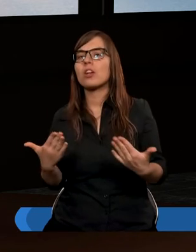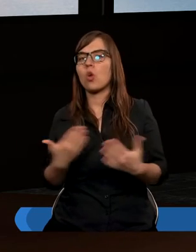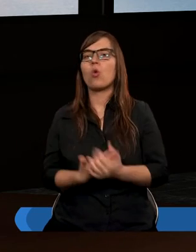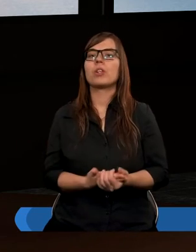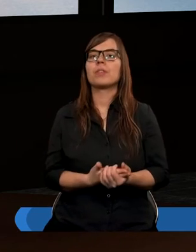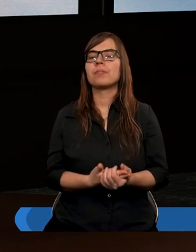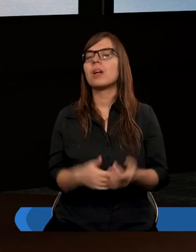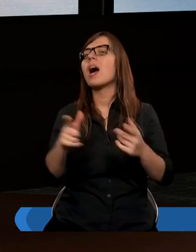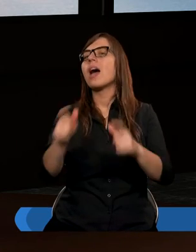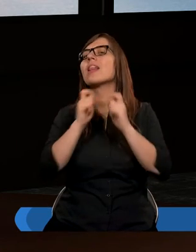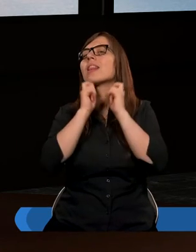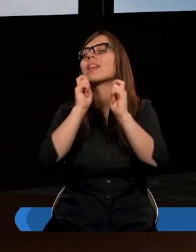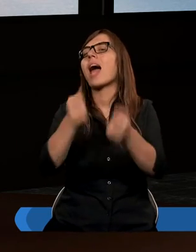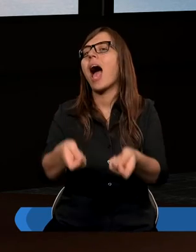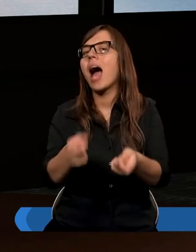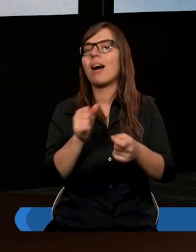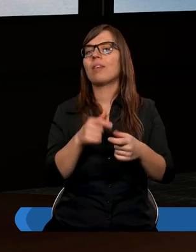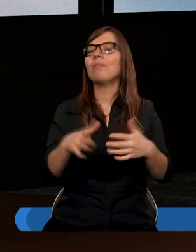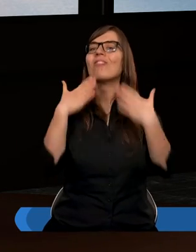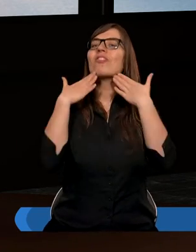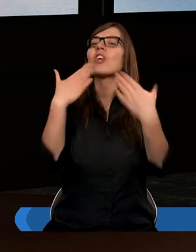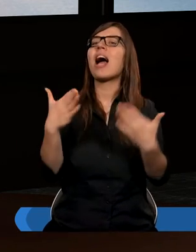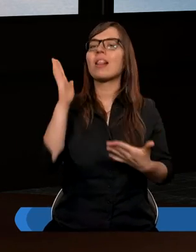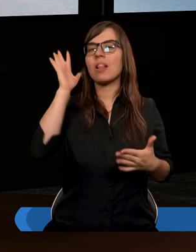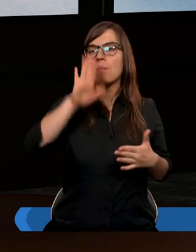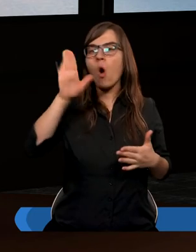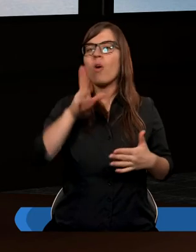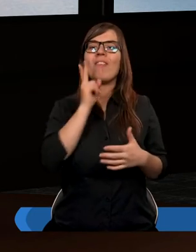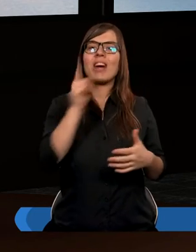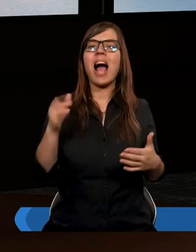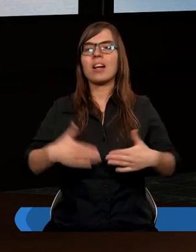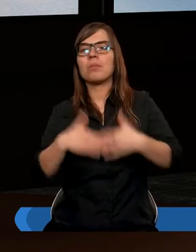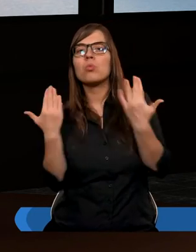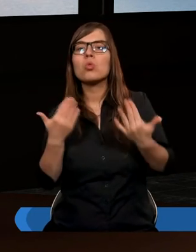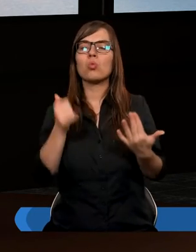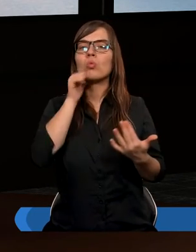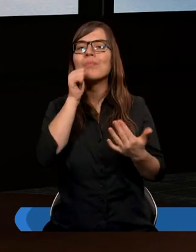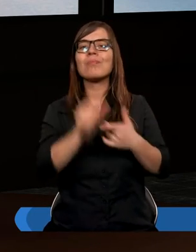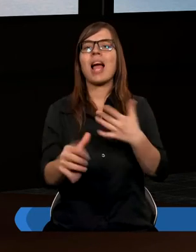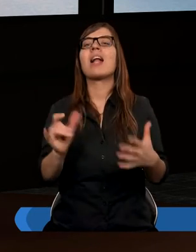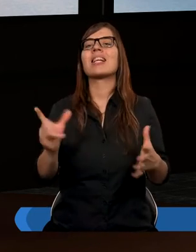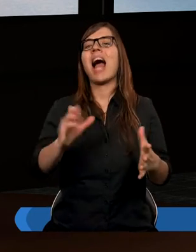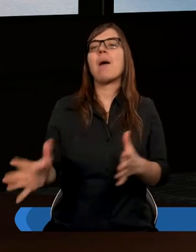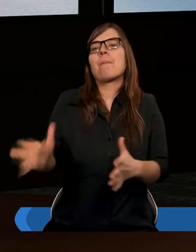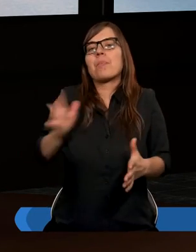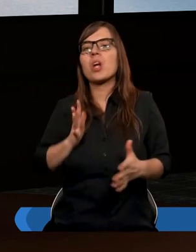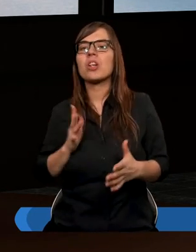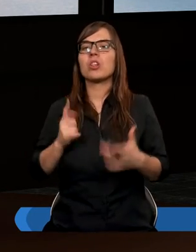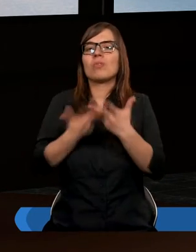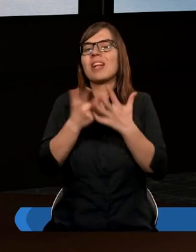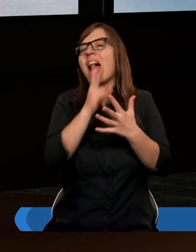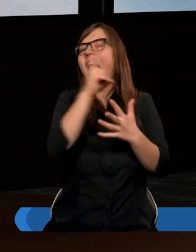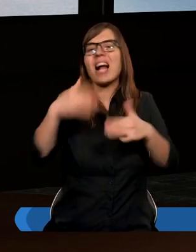każdy z nas jest wdzięczny Bogu w danym tygodniu który przeżył za coś